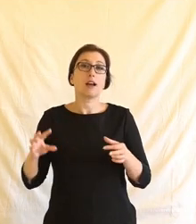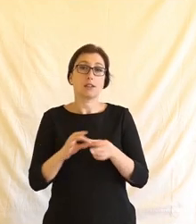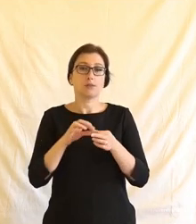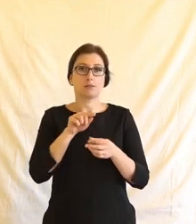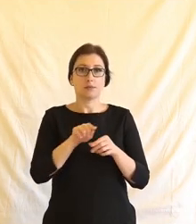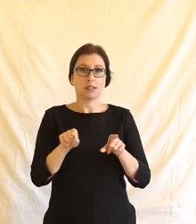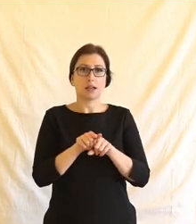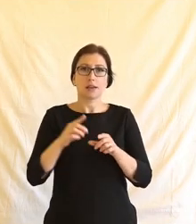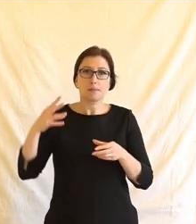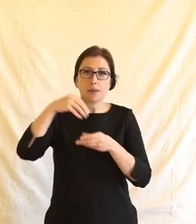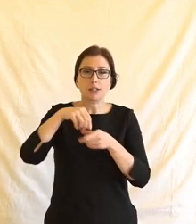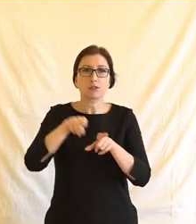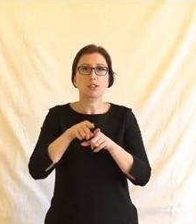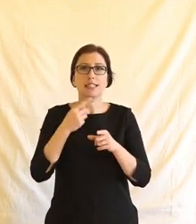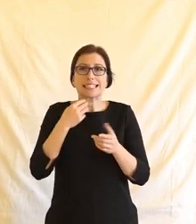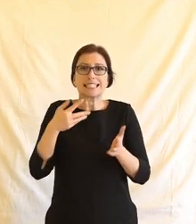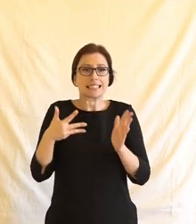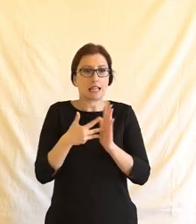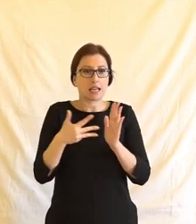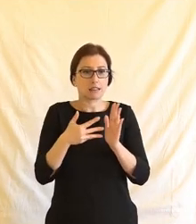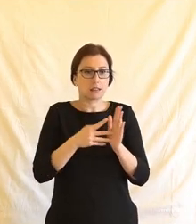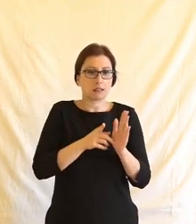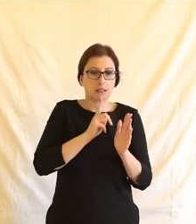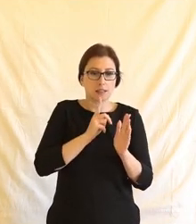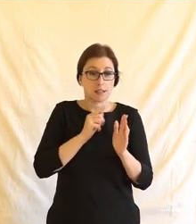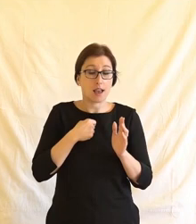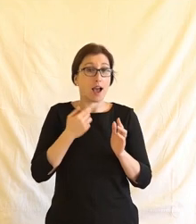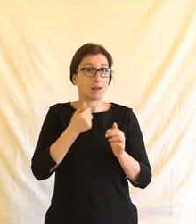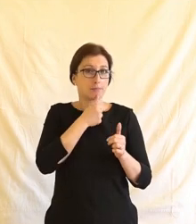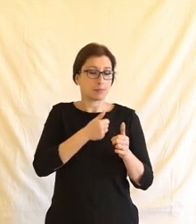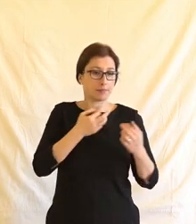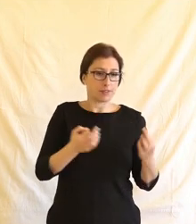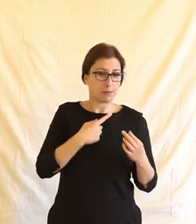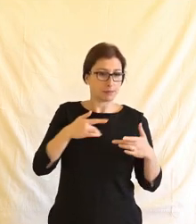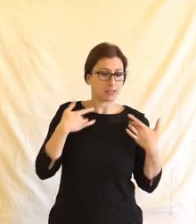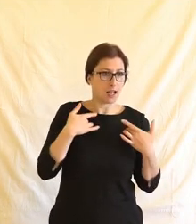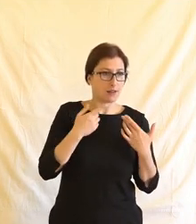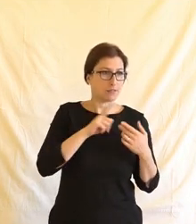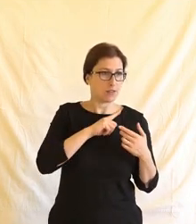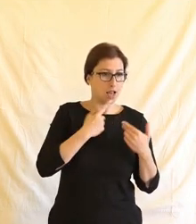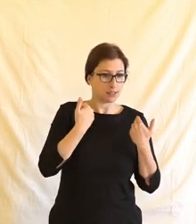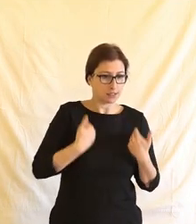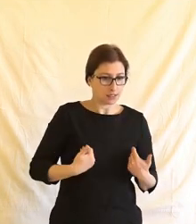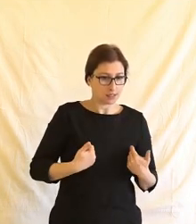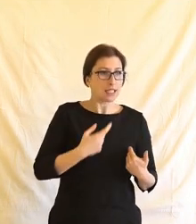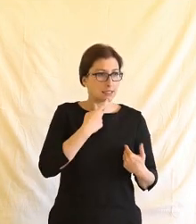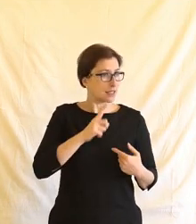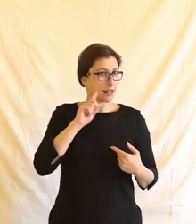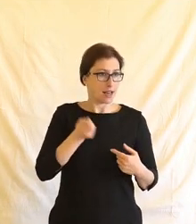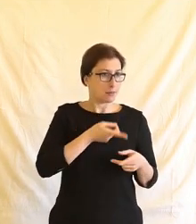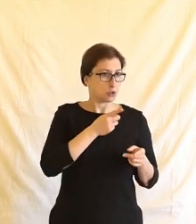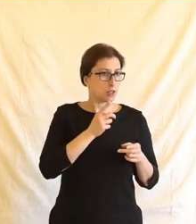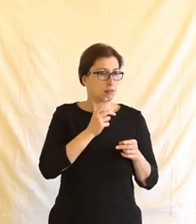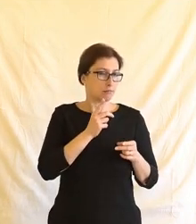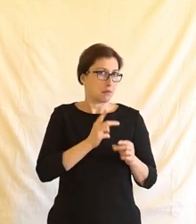součástí nějakého toho balančního testu, protože já na jedné straně mám svoje zdraví a mám tady nějakou možnost